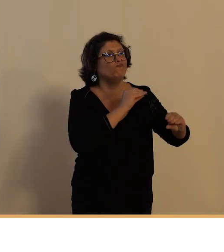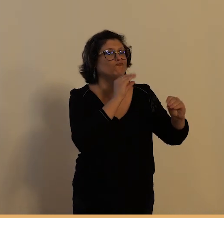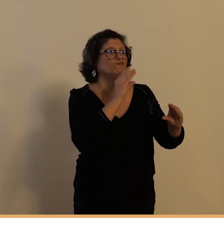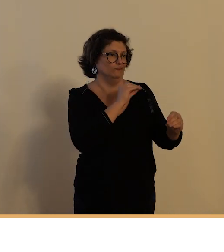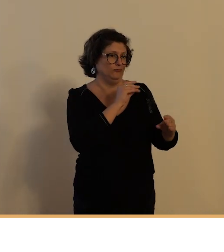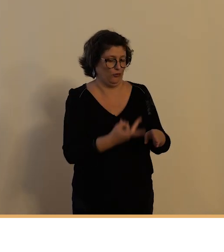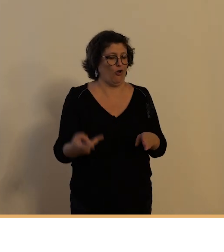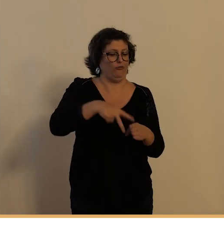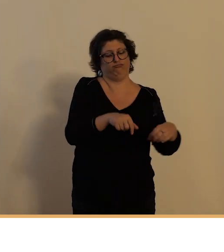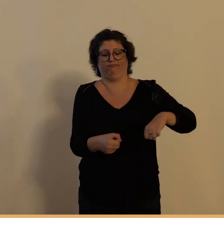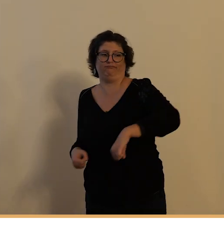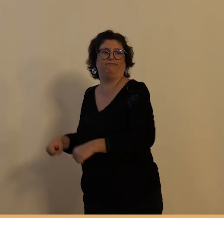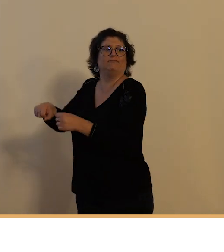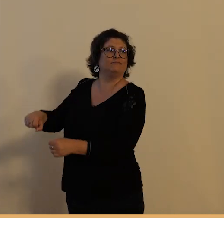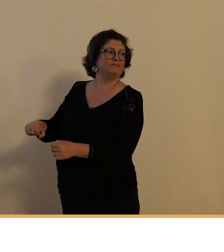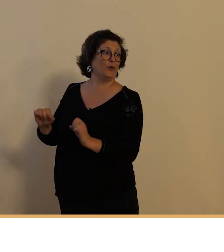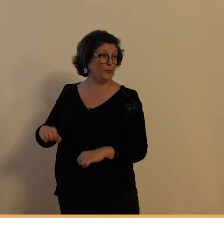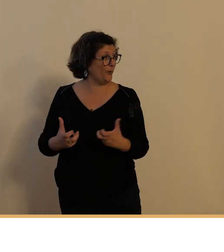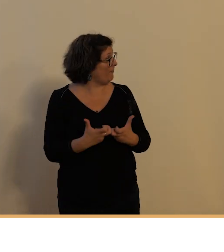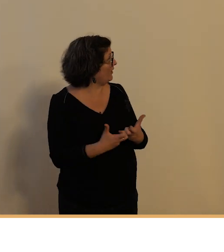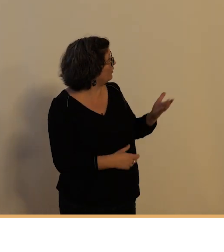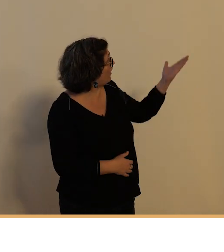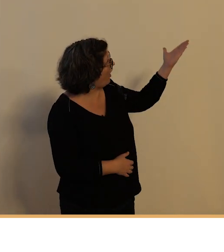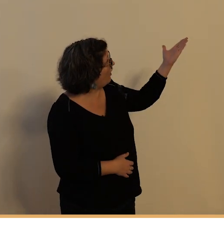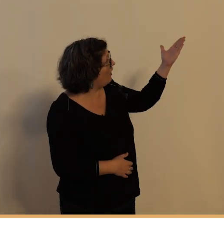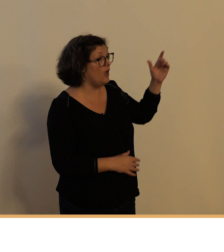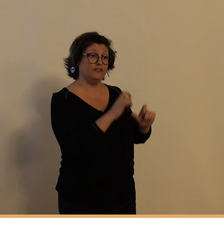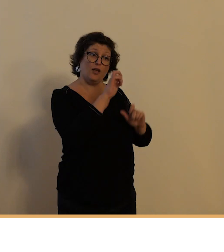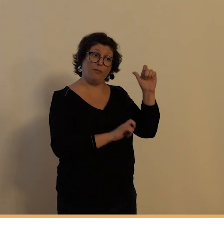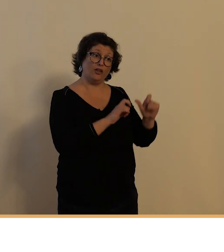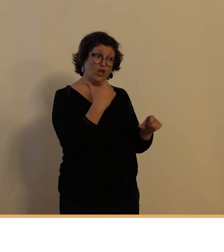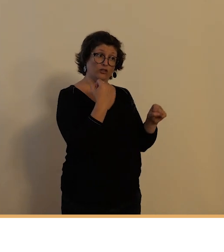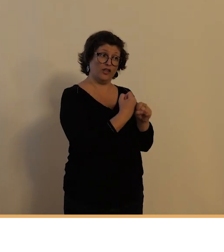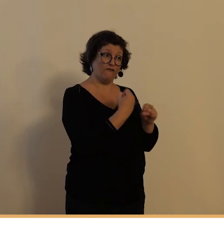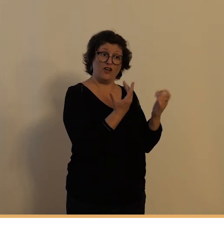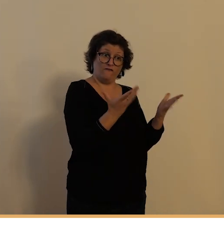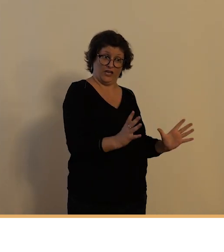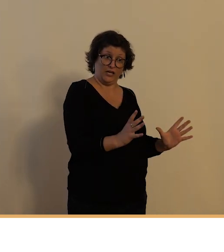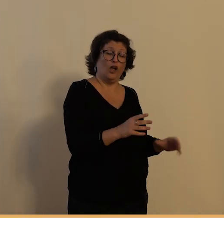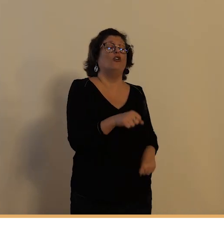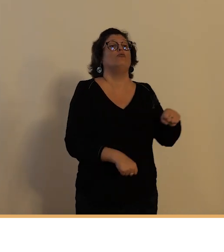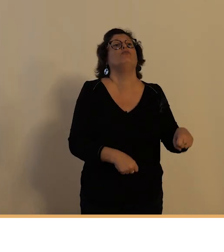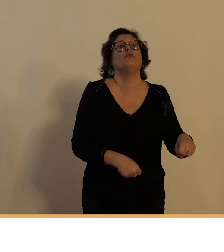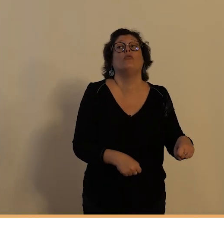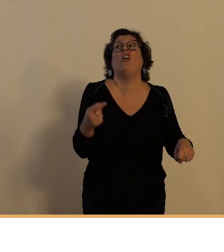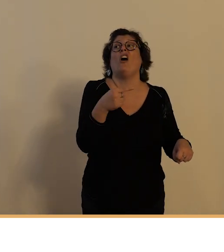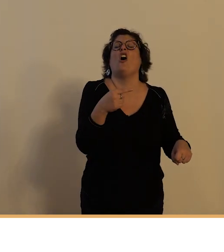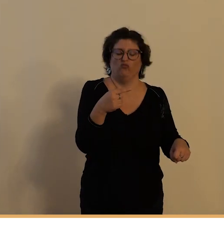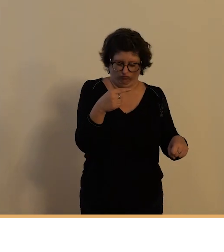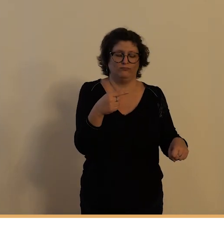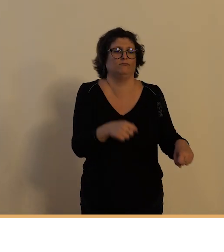vous avez une scène donc de retour de travail où des cyclistes se sont arrêtés dans un café